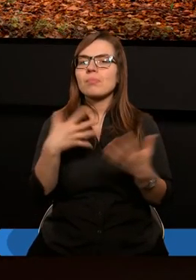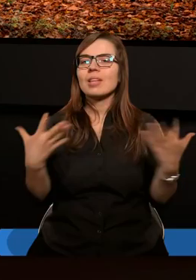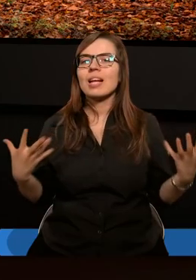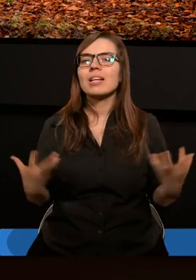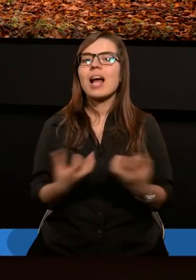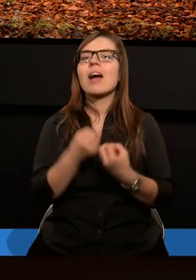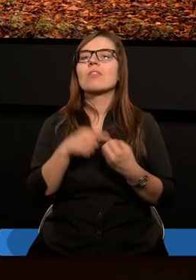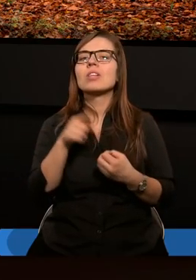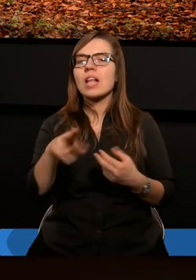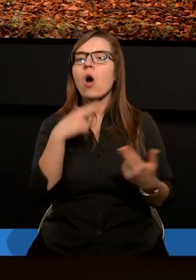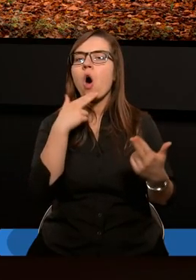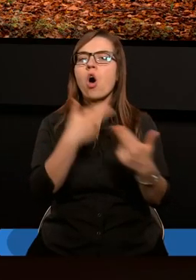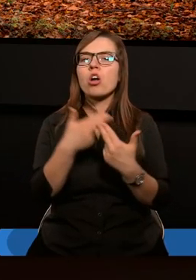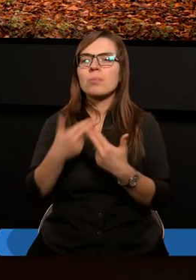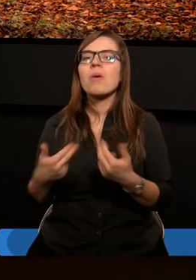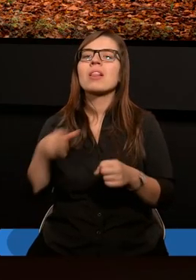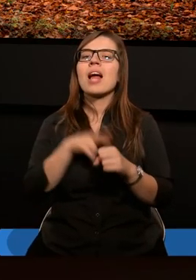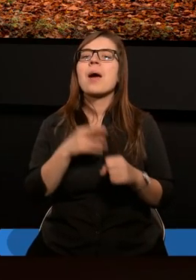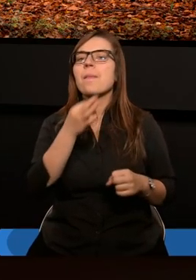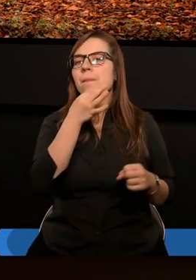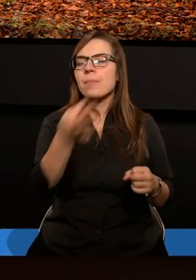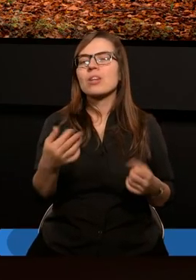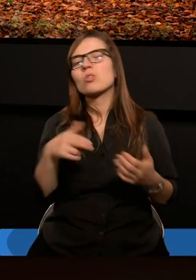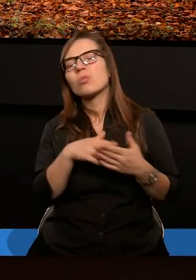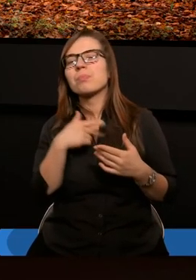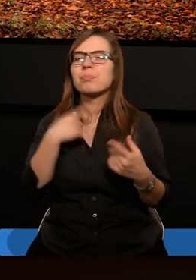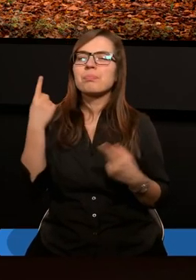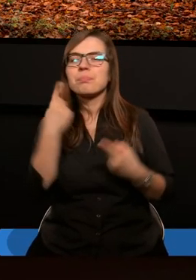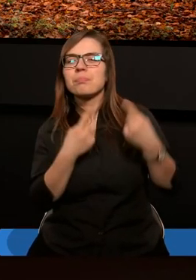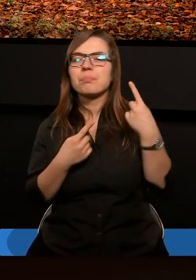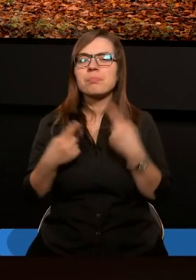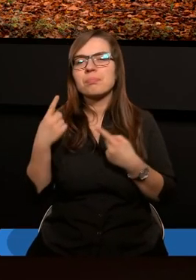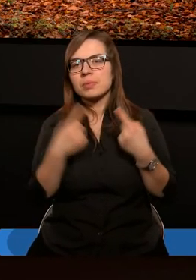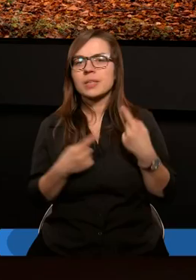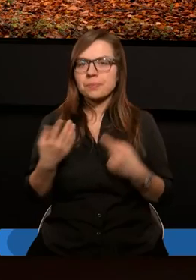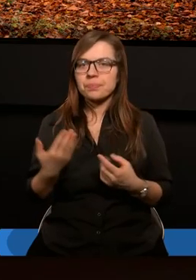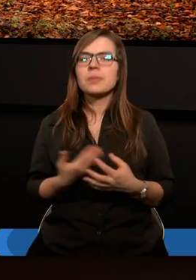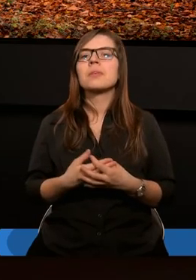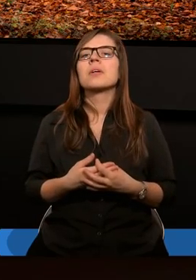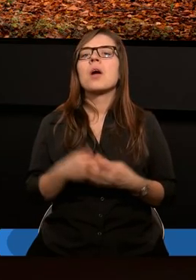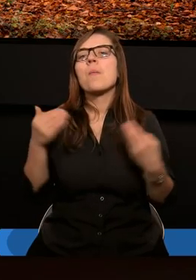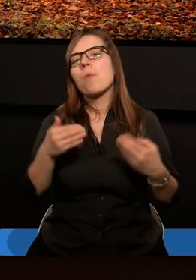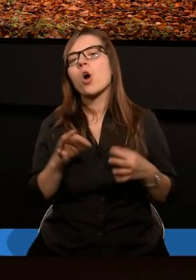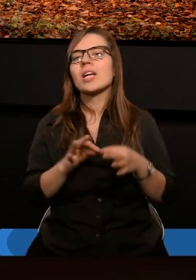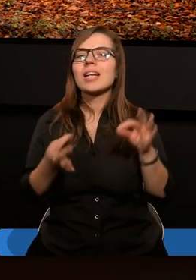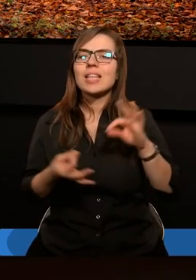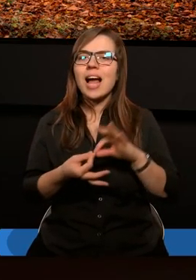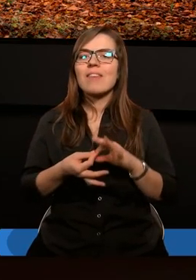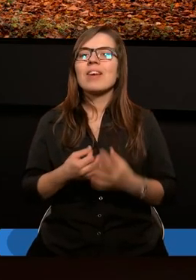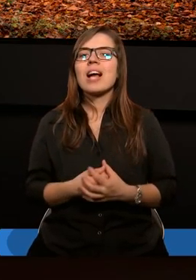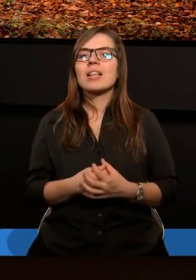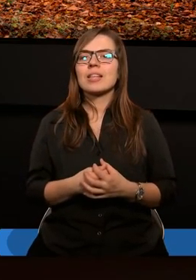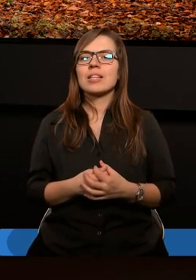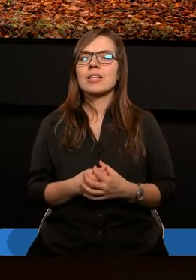tu znajdujemy odpowiedź na pytanie, które nurtuje wielu chrześcijan. Może nawet...